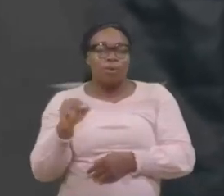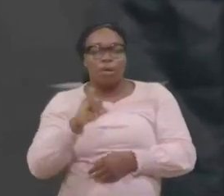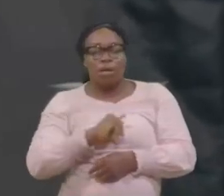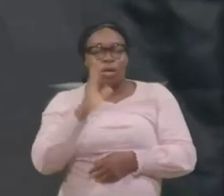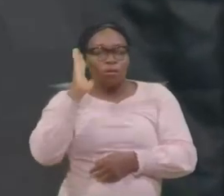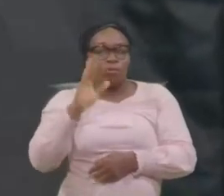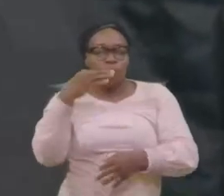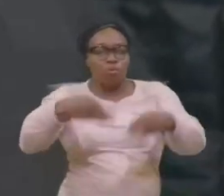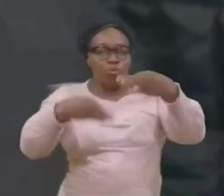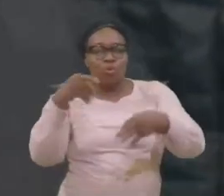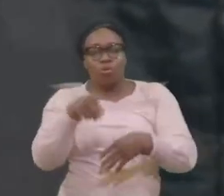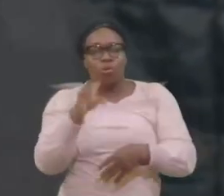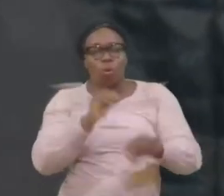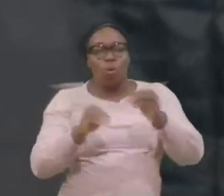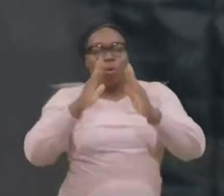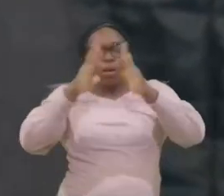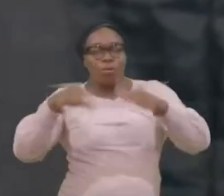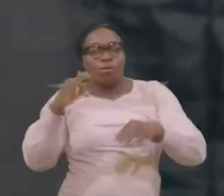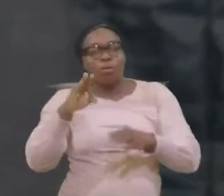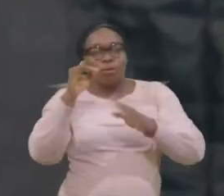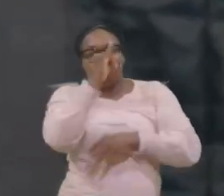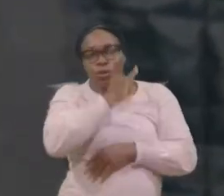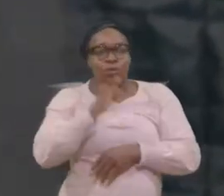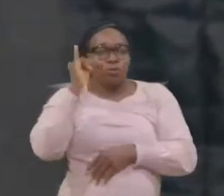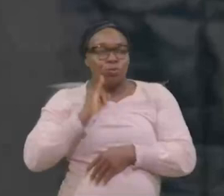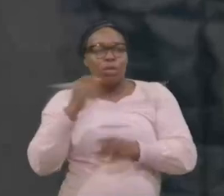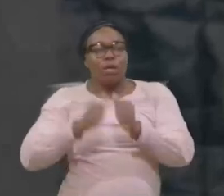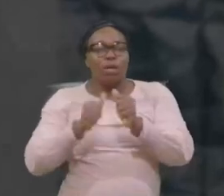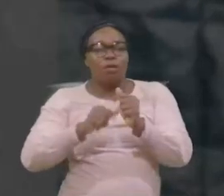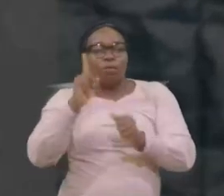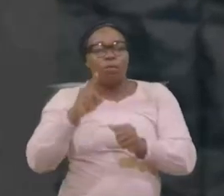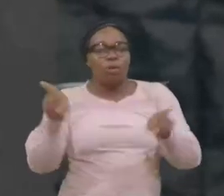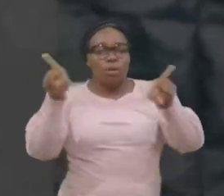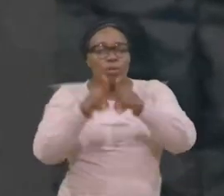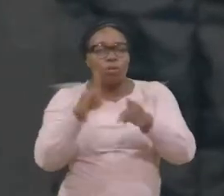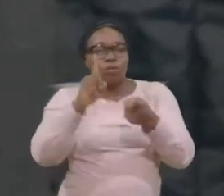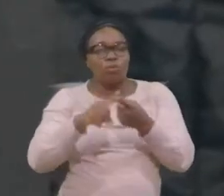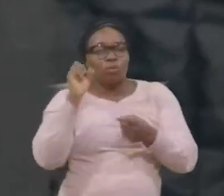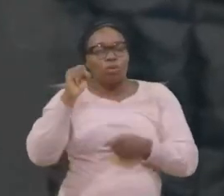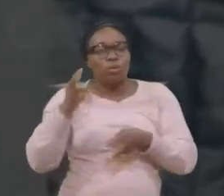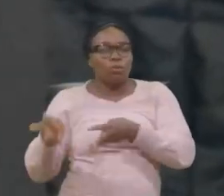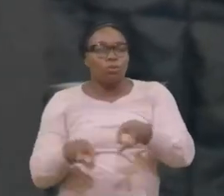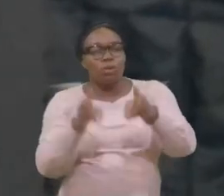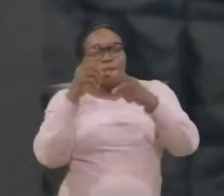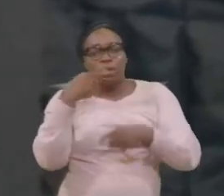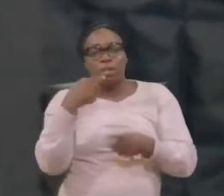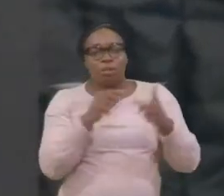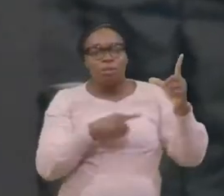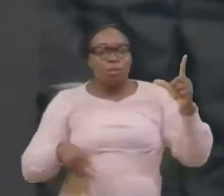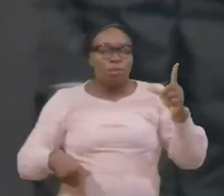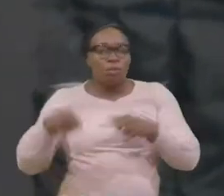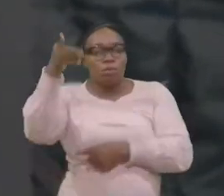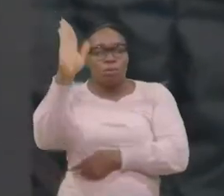C'est pourquoi, Je vous jugerai, Chacun selon ses voies, Maison d'Israël, Dit le Seigneur, L